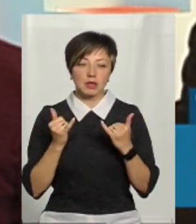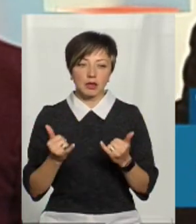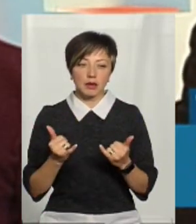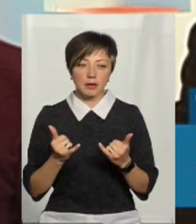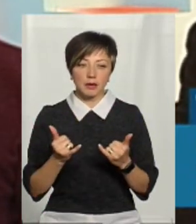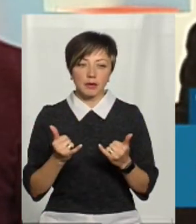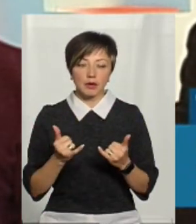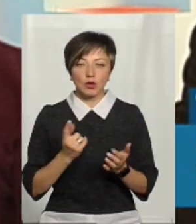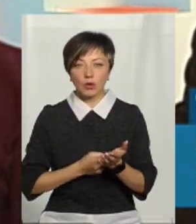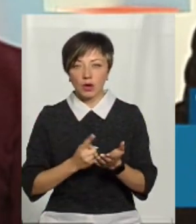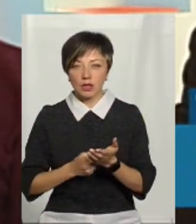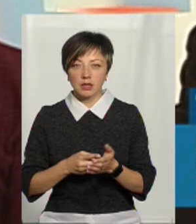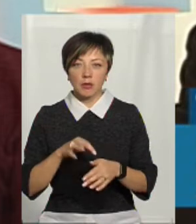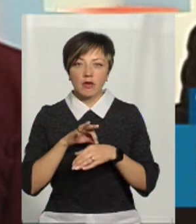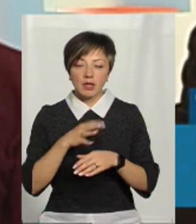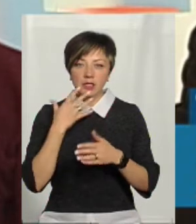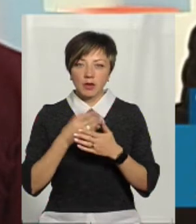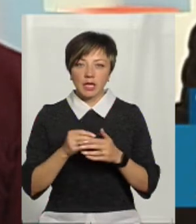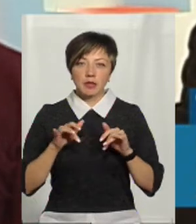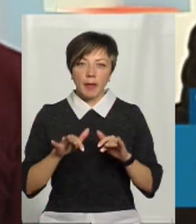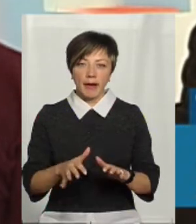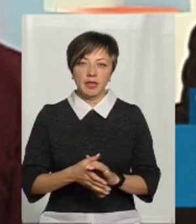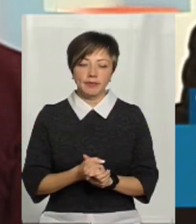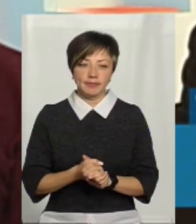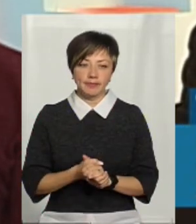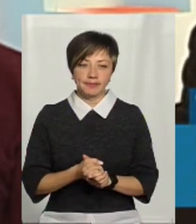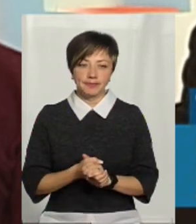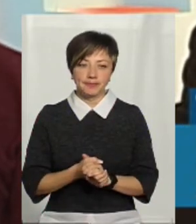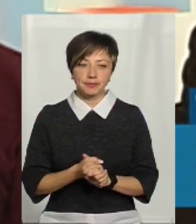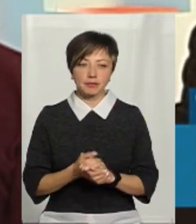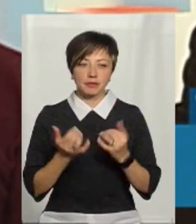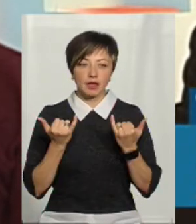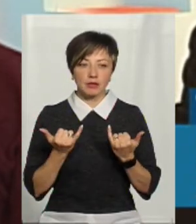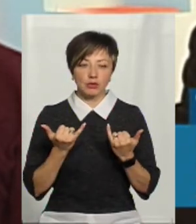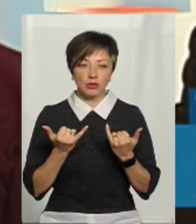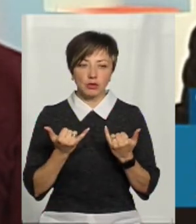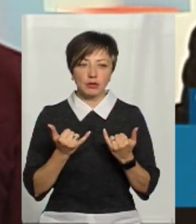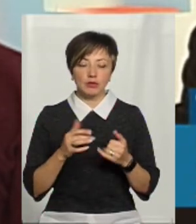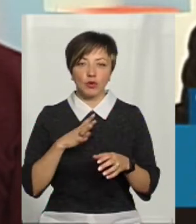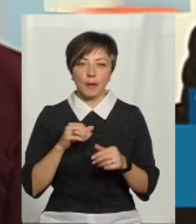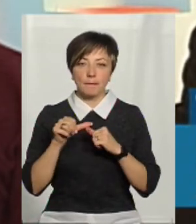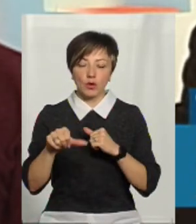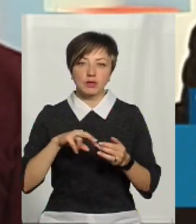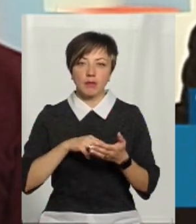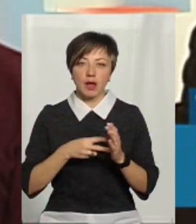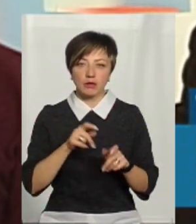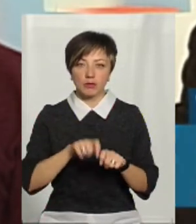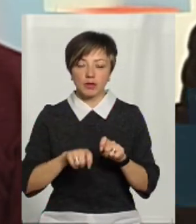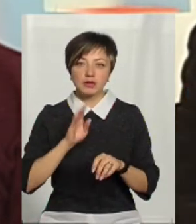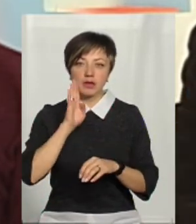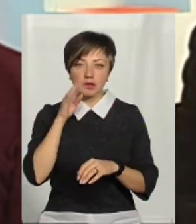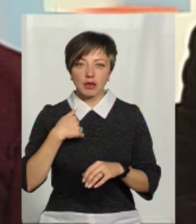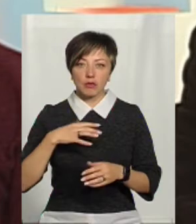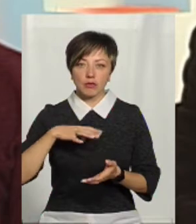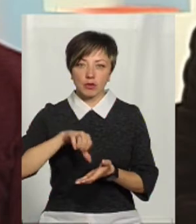доказів чи для проведення свого впровадження. Сьогодні провадилася вже позапланова перевірка. Саме